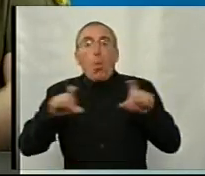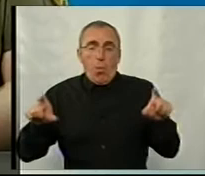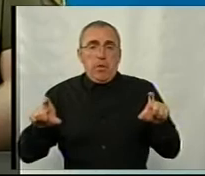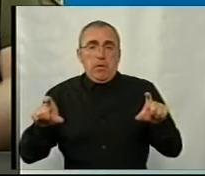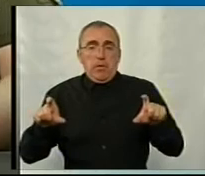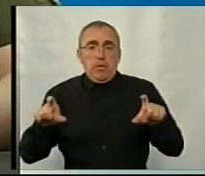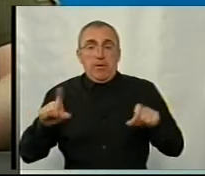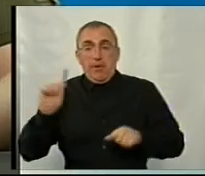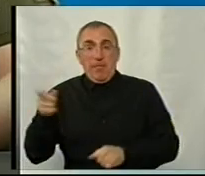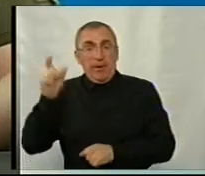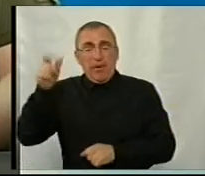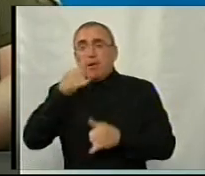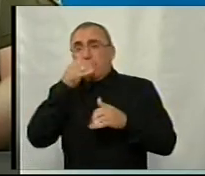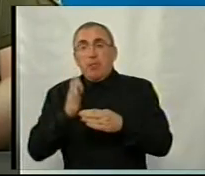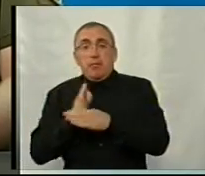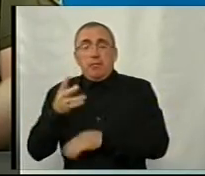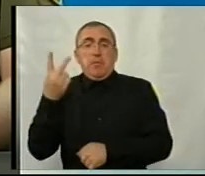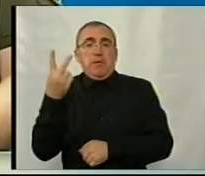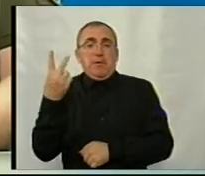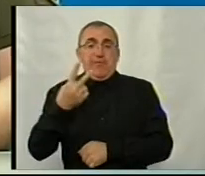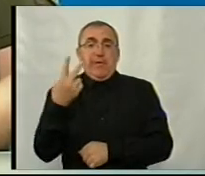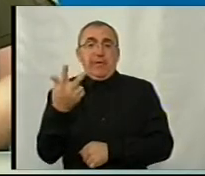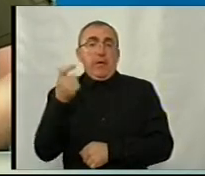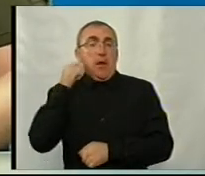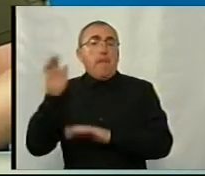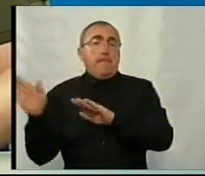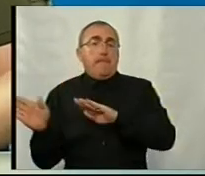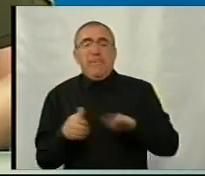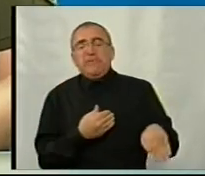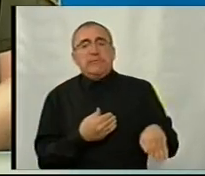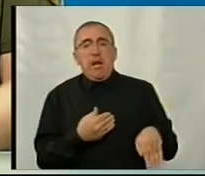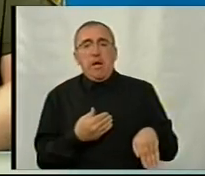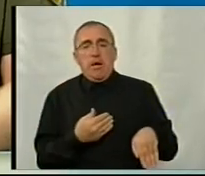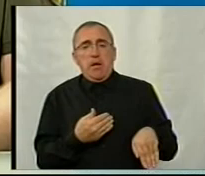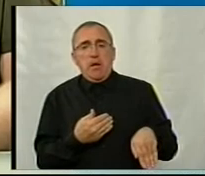Тобто, призивник не може прийти в 23 роки після